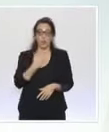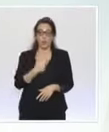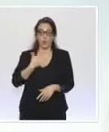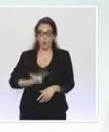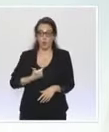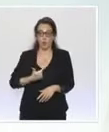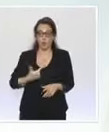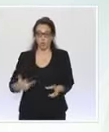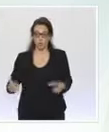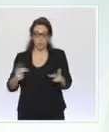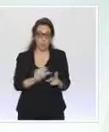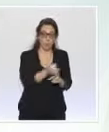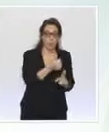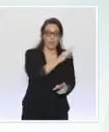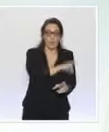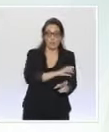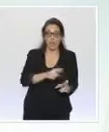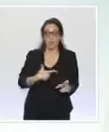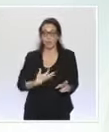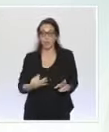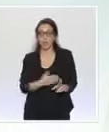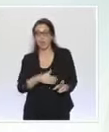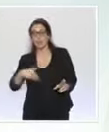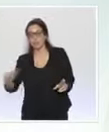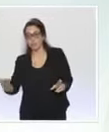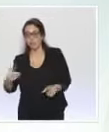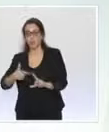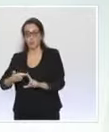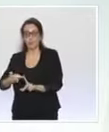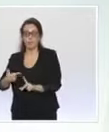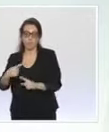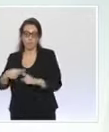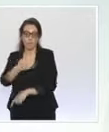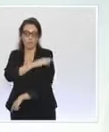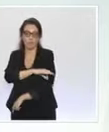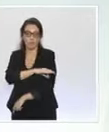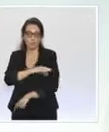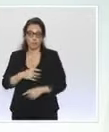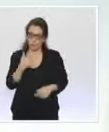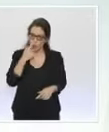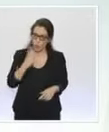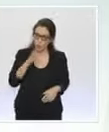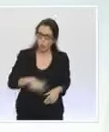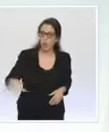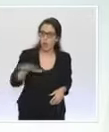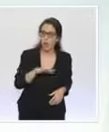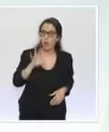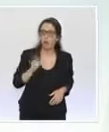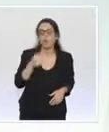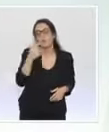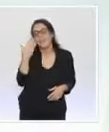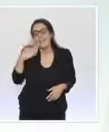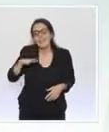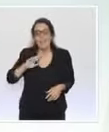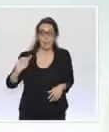que nos besoins, ceux d'autant que tout le monde ne souhaitera pas être vacciné, mais c'est la marge de sécurité que